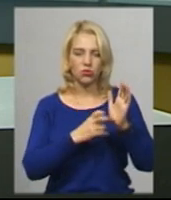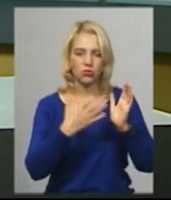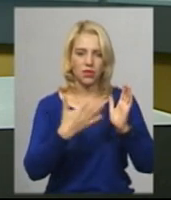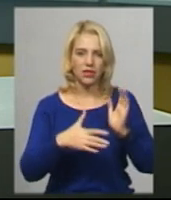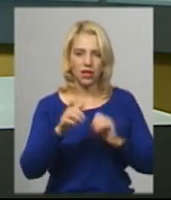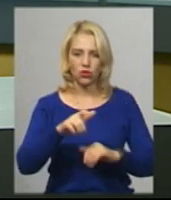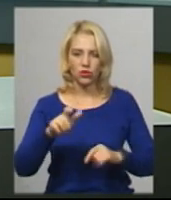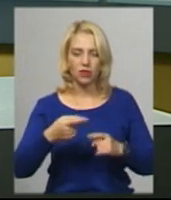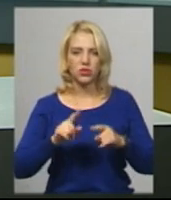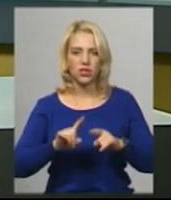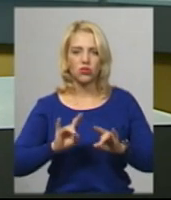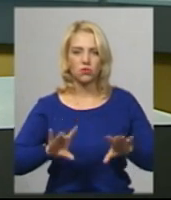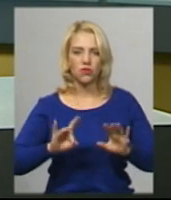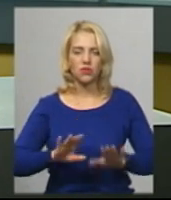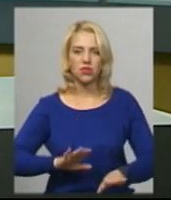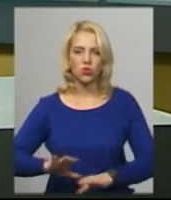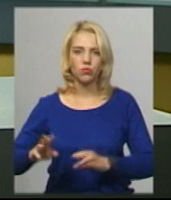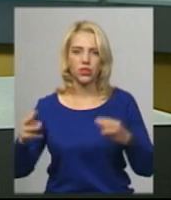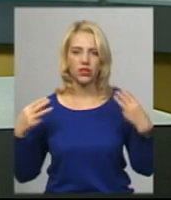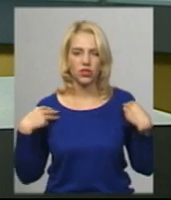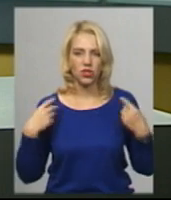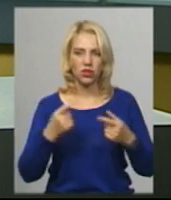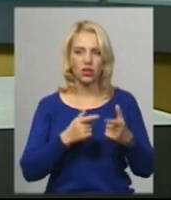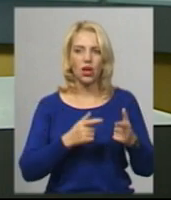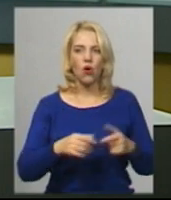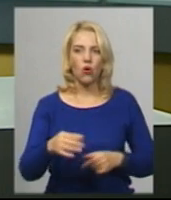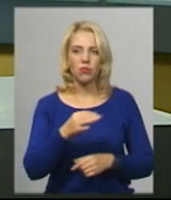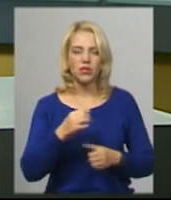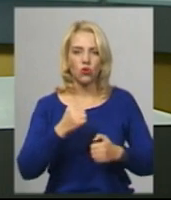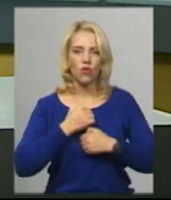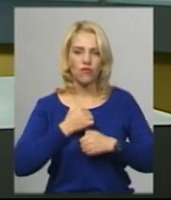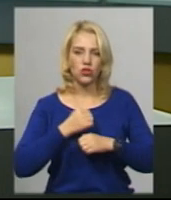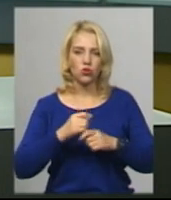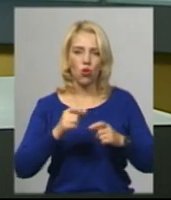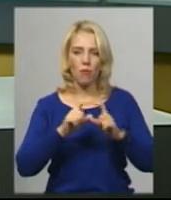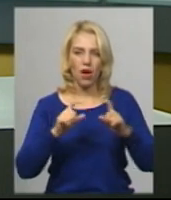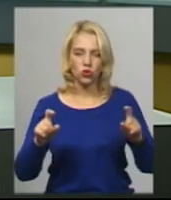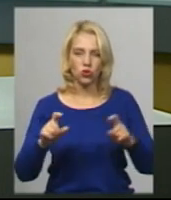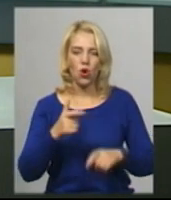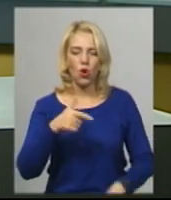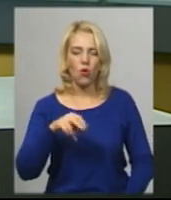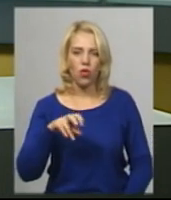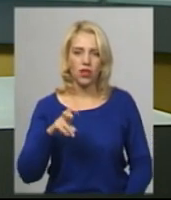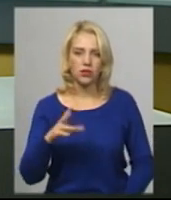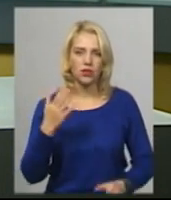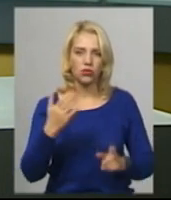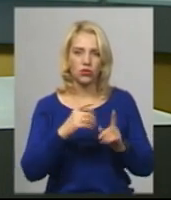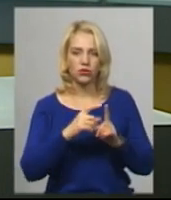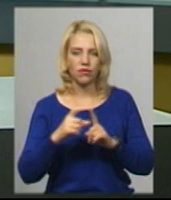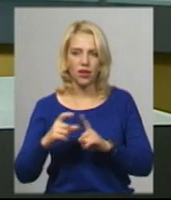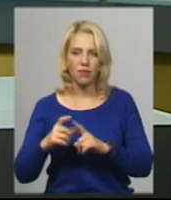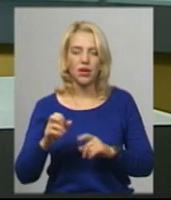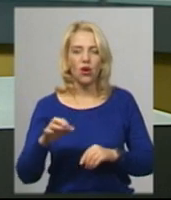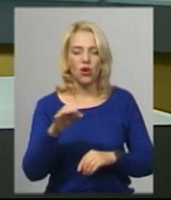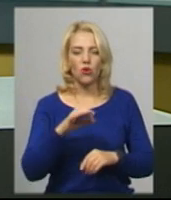Про це розповів заступник начальника відділу підготовки до служби обласного військомату Микола Голик. За його словами, з обласного центру восени до